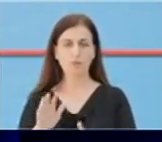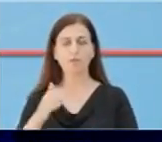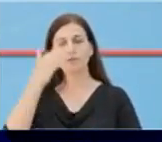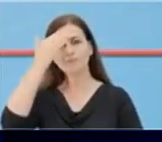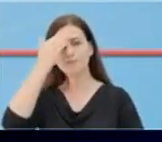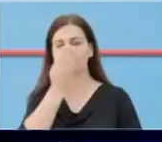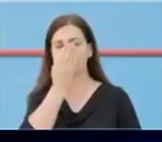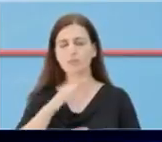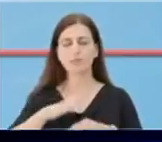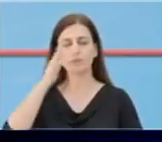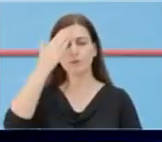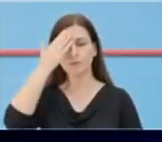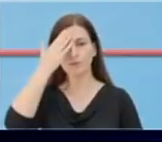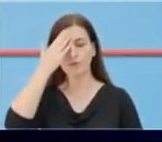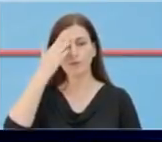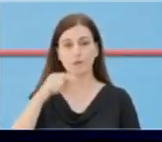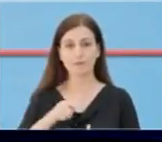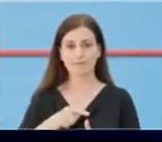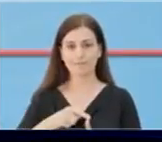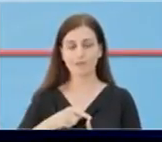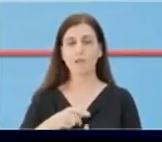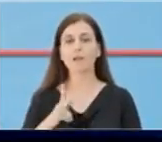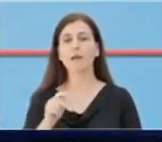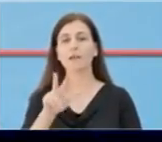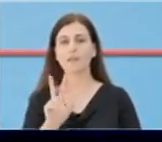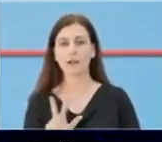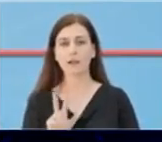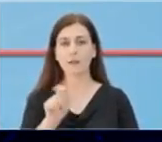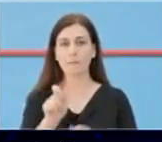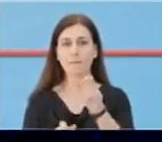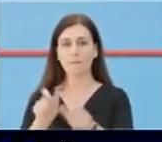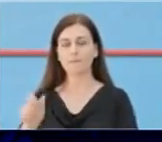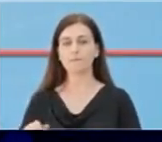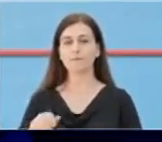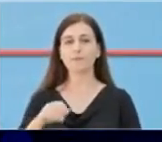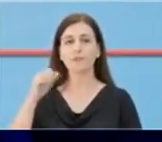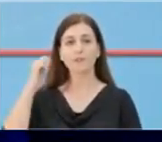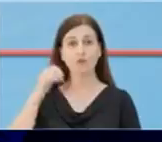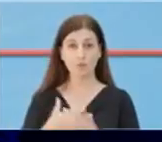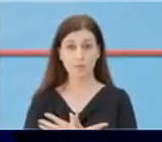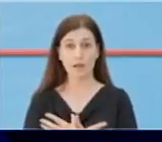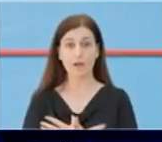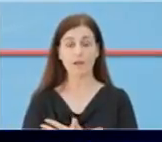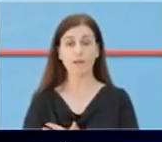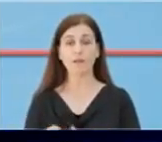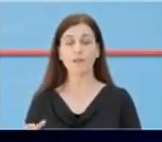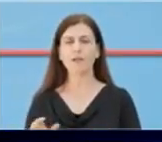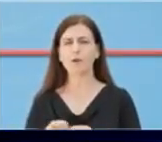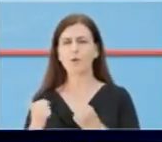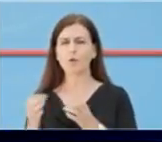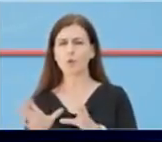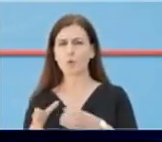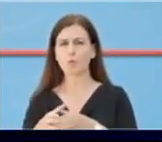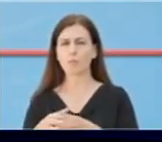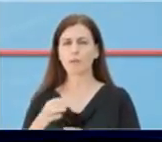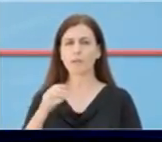të terapi intensive. Mes të shtruarve në spitalin infektiv janë dhe 3 qytetarë, shqiptarë, 5 emisionit të këforit,